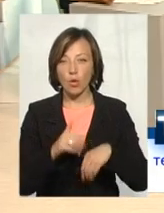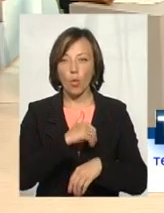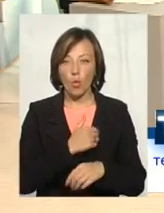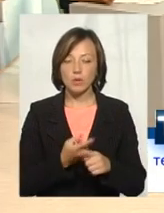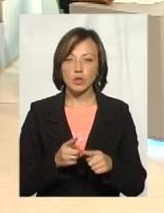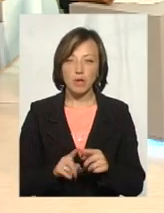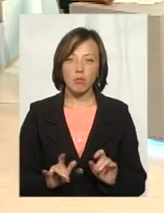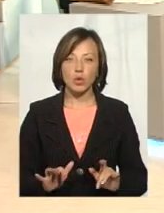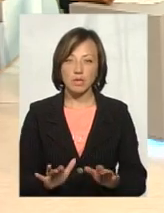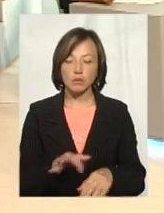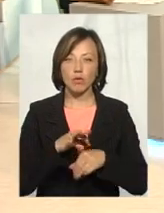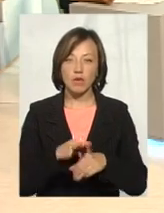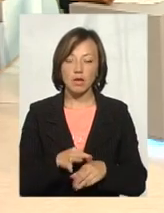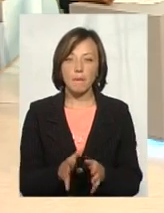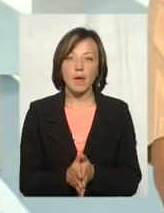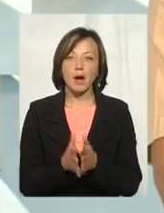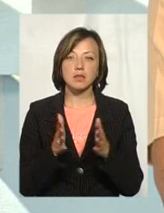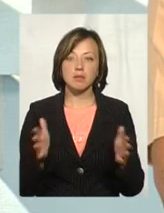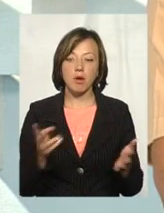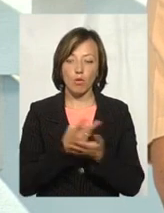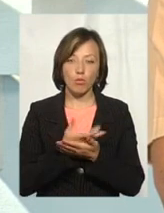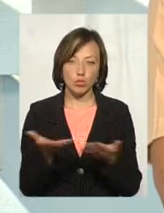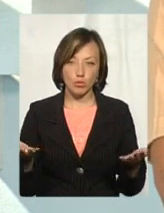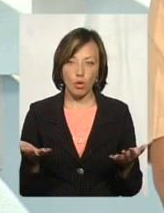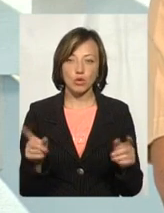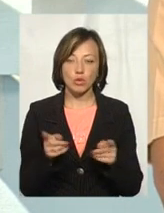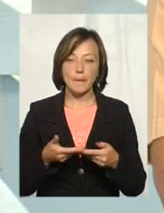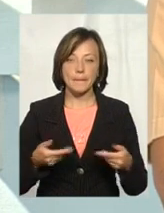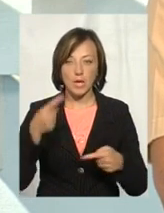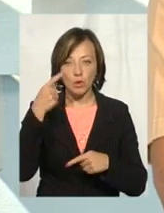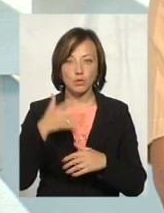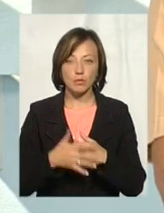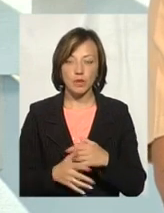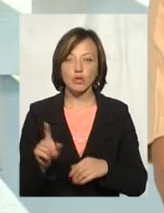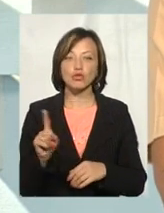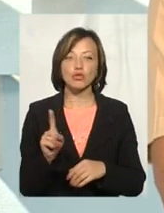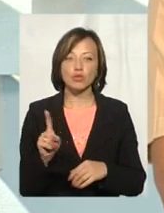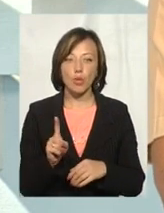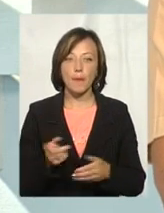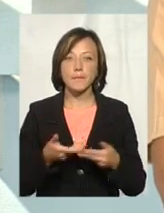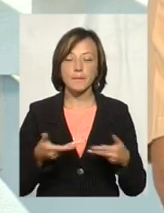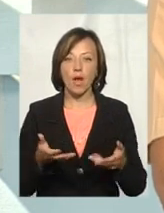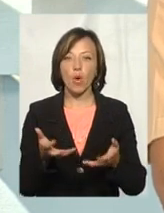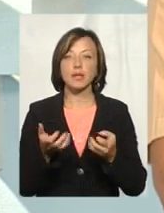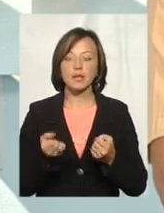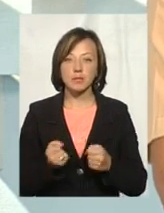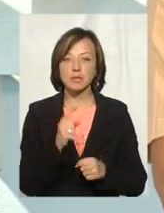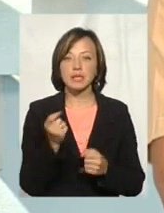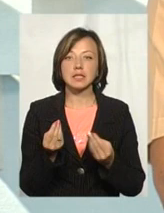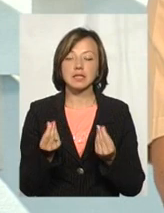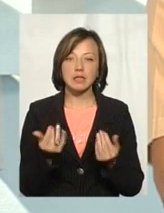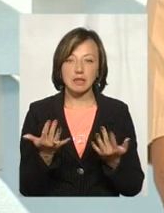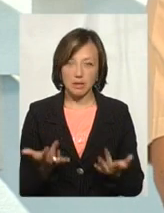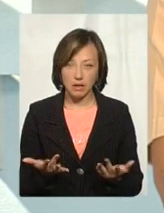цей процес проходив максимально прозоро, щоб ми розуміли, що ми отримаємо, за скільки